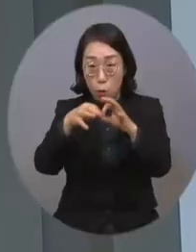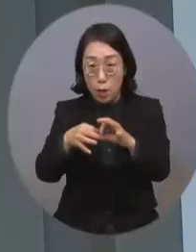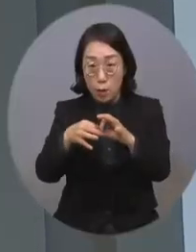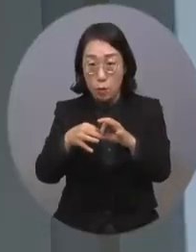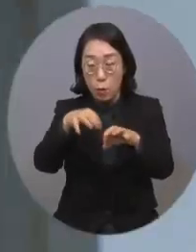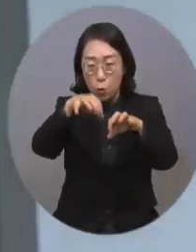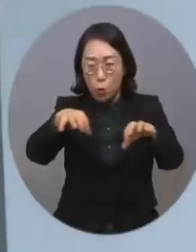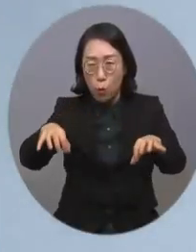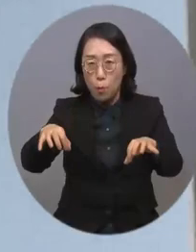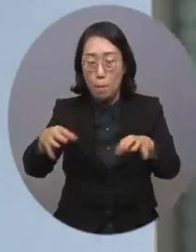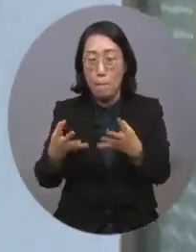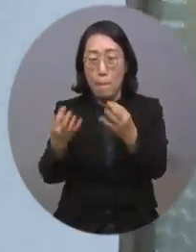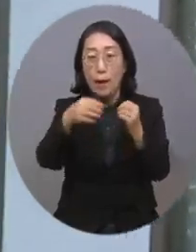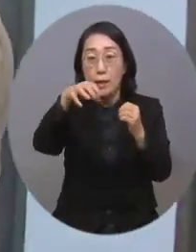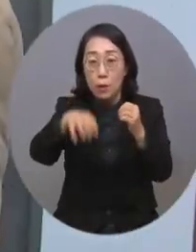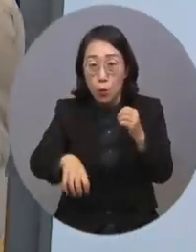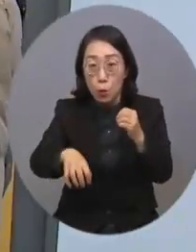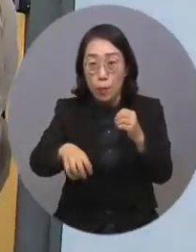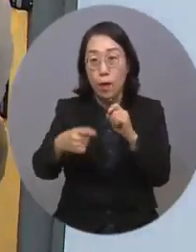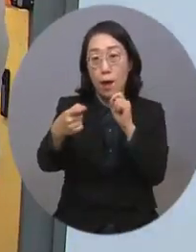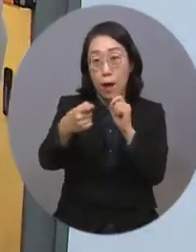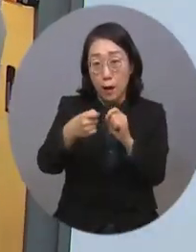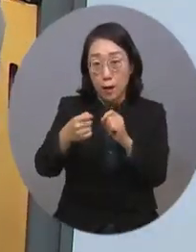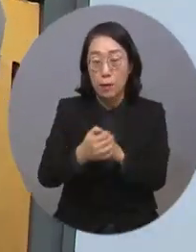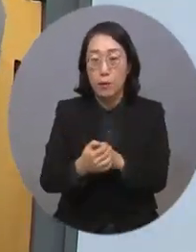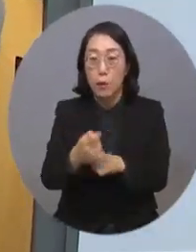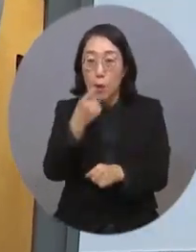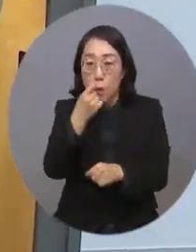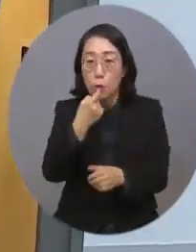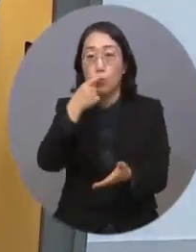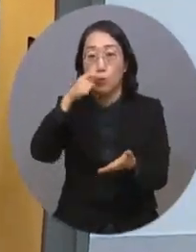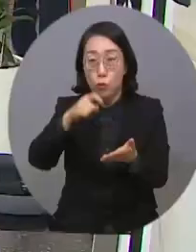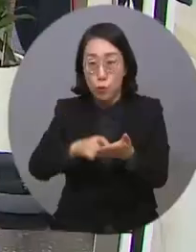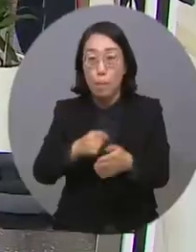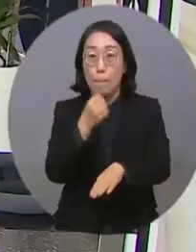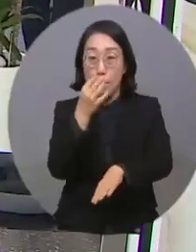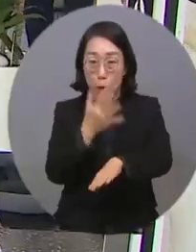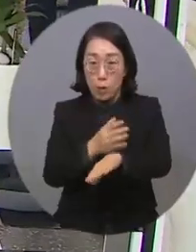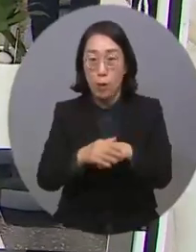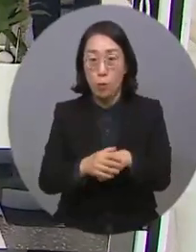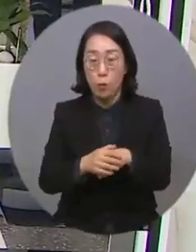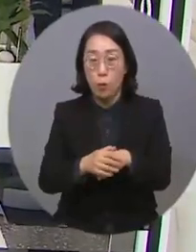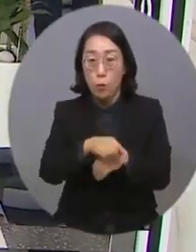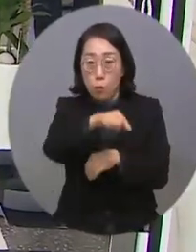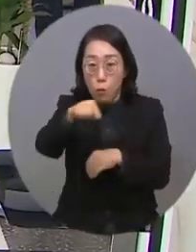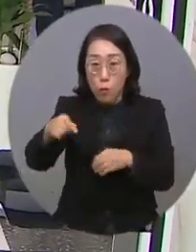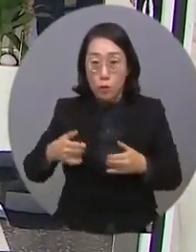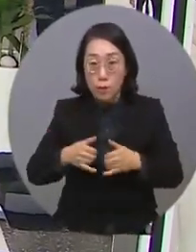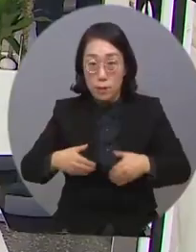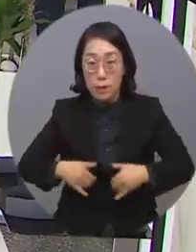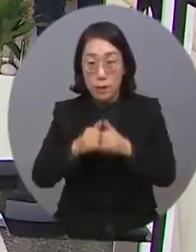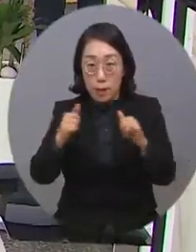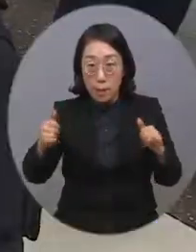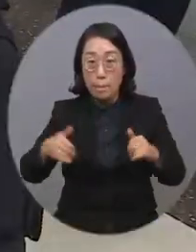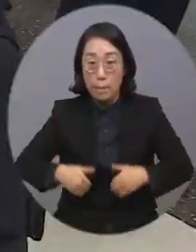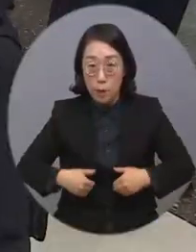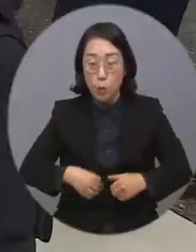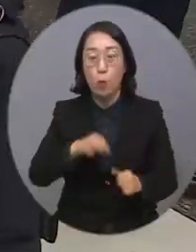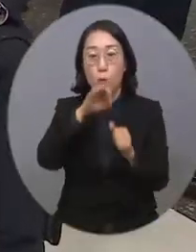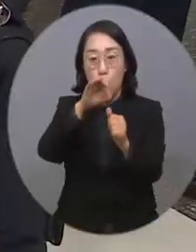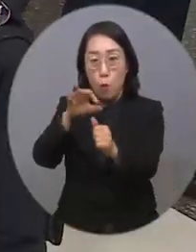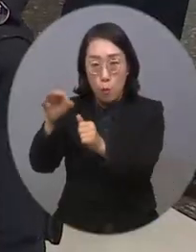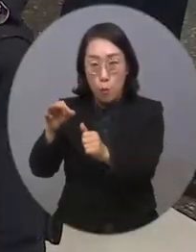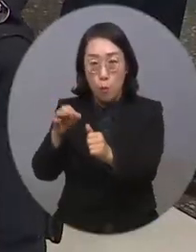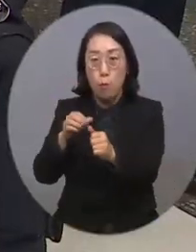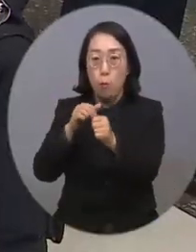서울디지털상업단지 내에 위치해 훈련 접근성을 높이고 현장기술 변화와 인력 수요에 빠르게 대응할 수 있는